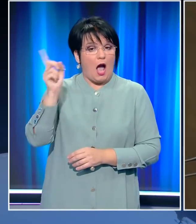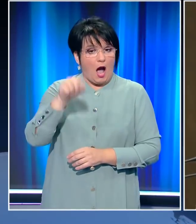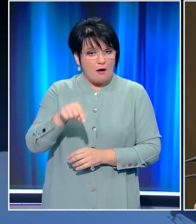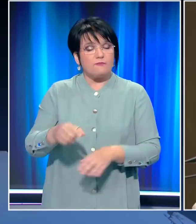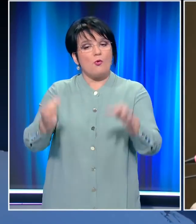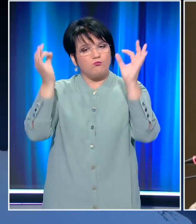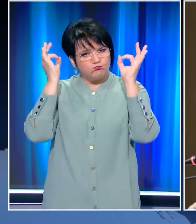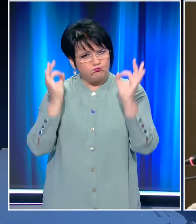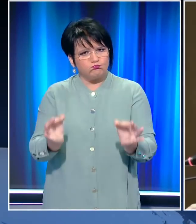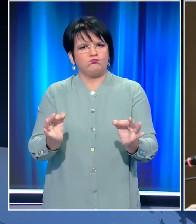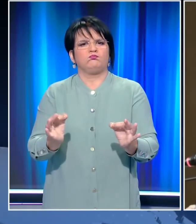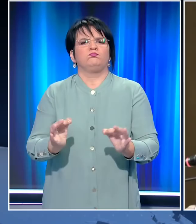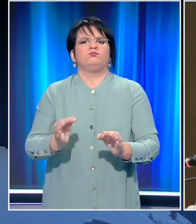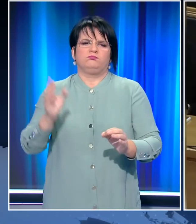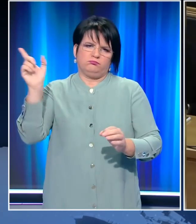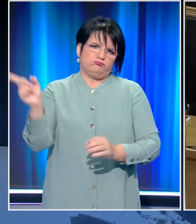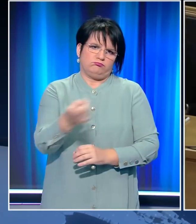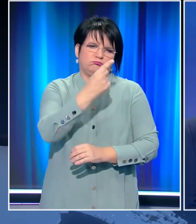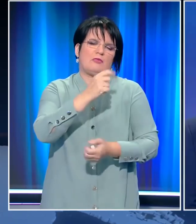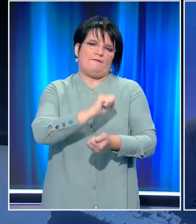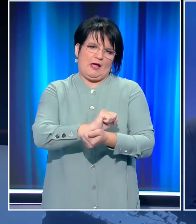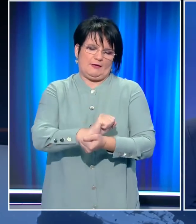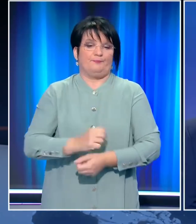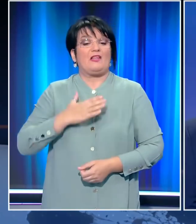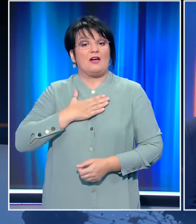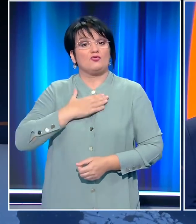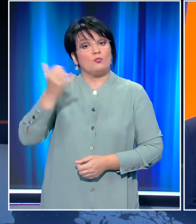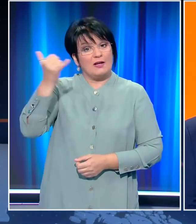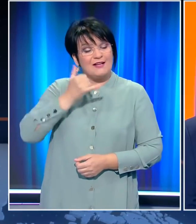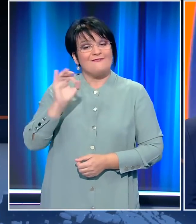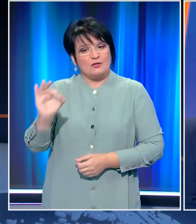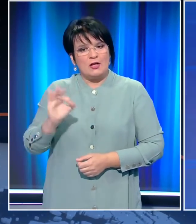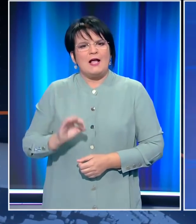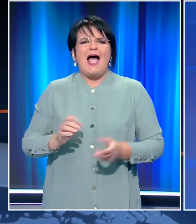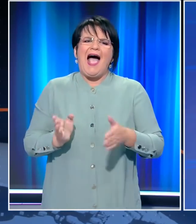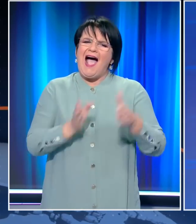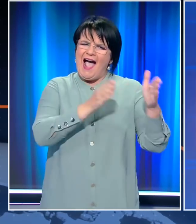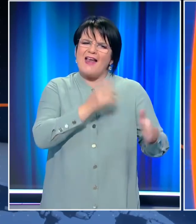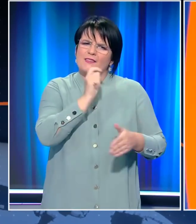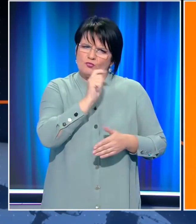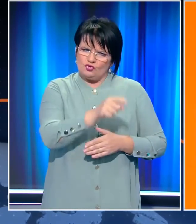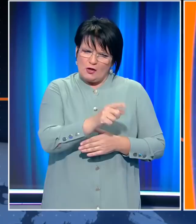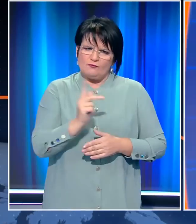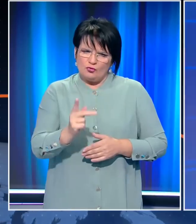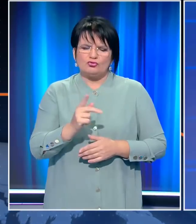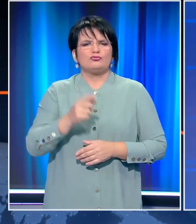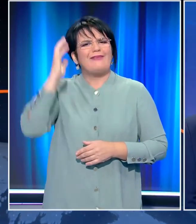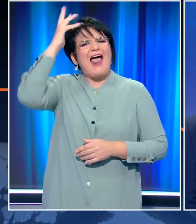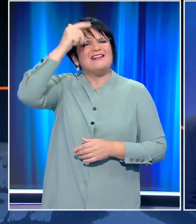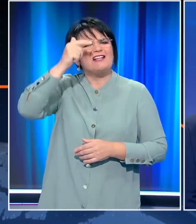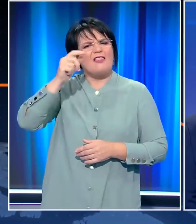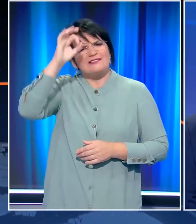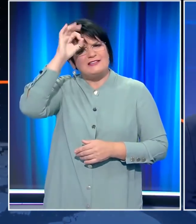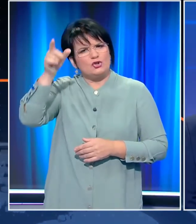θα γίνει η είσοδός τους στη φυλακή. Σοφιάνα, σας ευχαριστήσω. Πάμε και στη Μήνα Καραμήτρου, στη Γενική Αστυνομική Διέθνηση Αττικής,